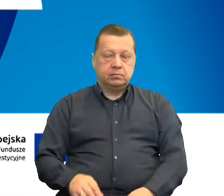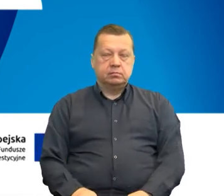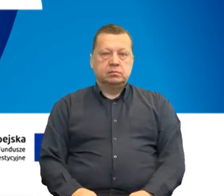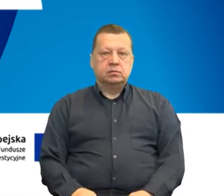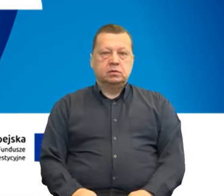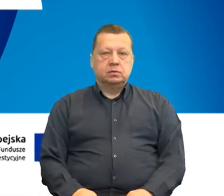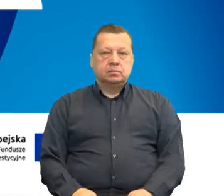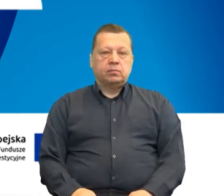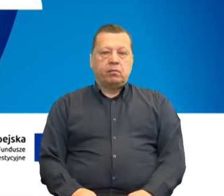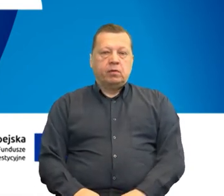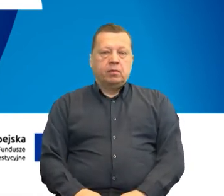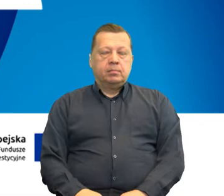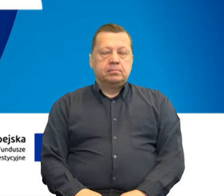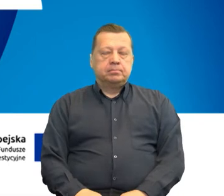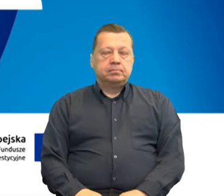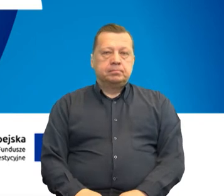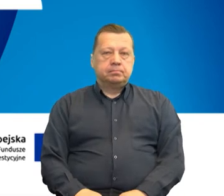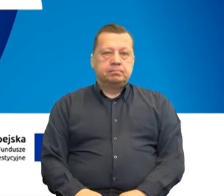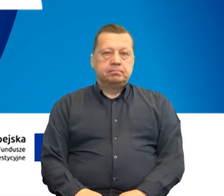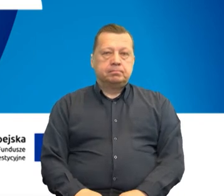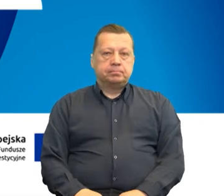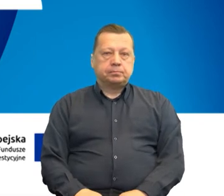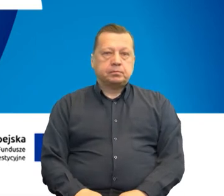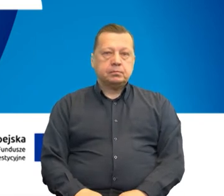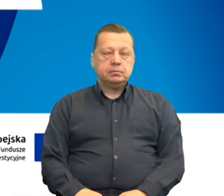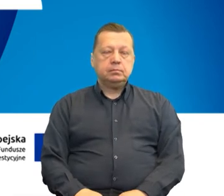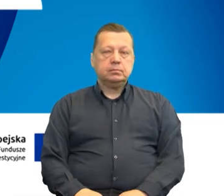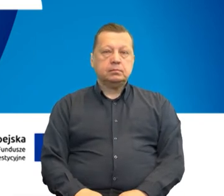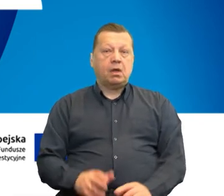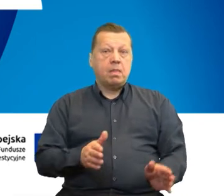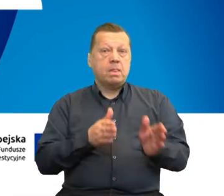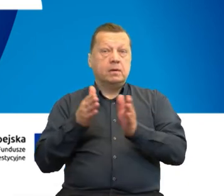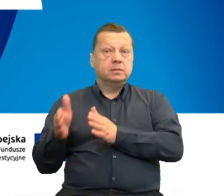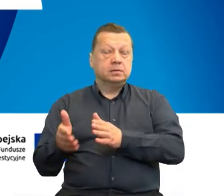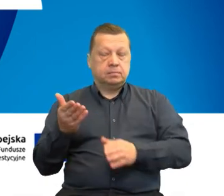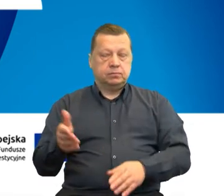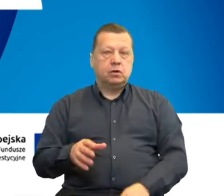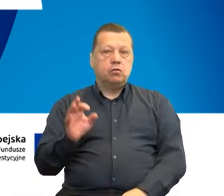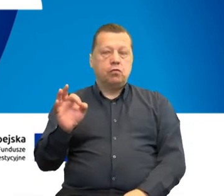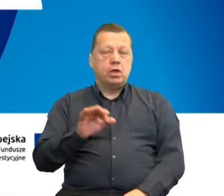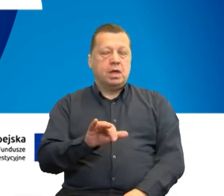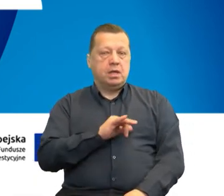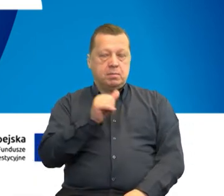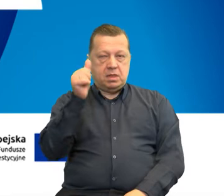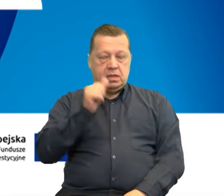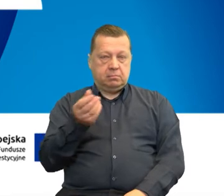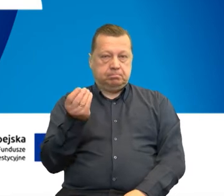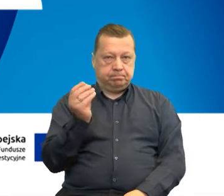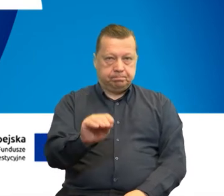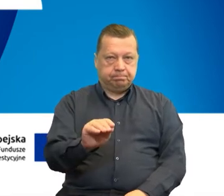slajdzie, prosimy o to, żeby go wpisać do przeglądarki. Następnie trzeba podać imię i nazwisko,